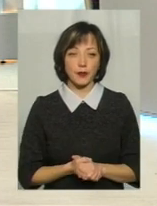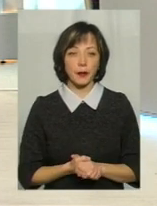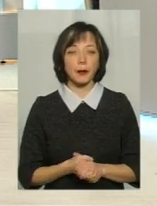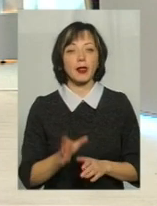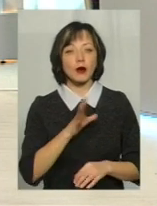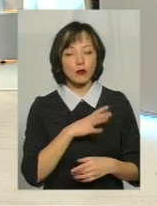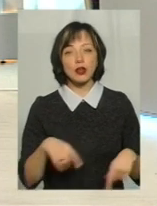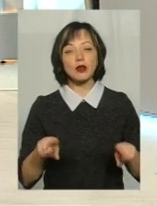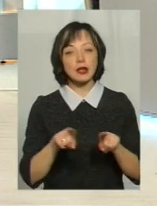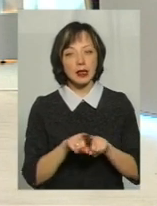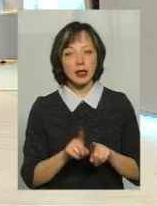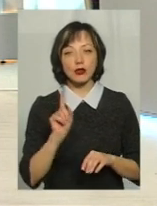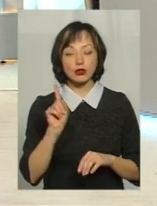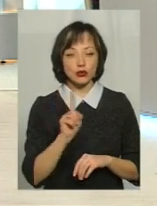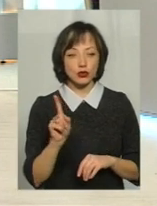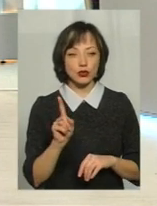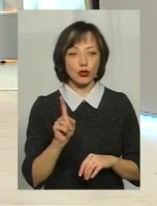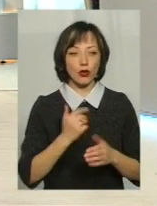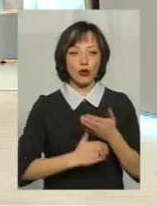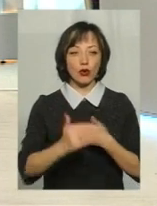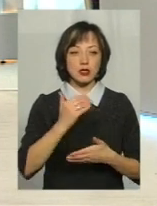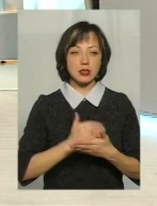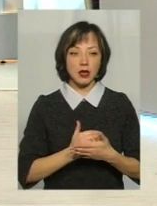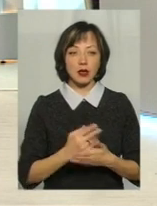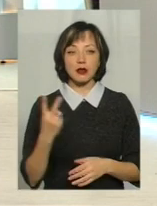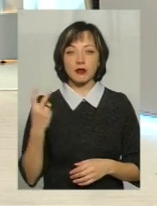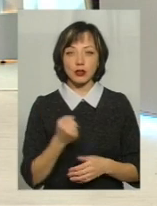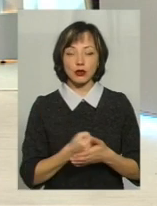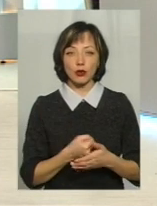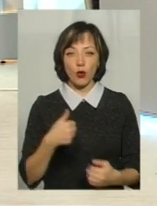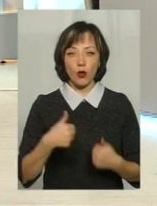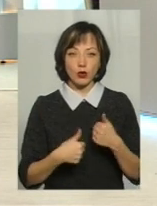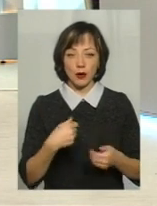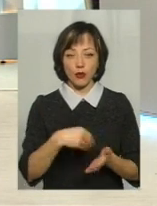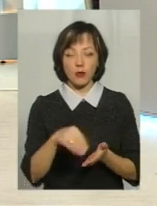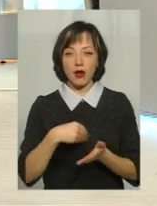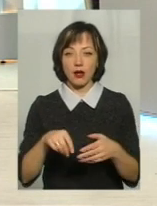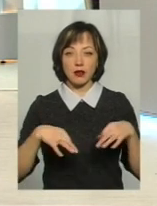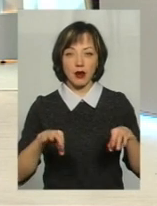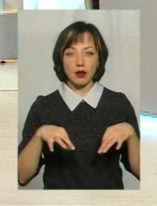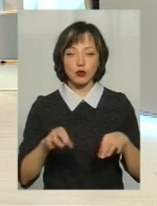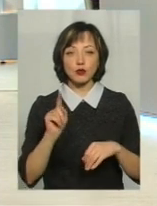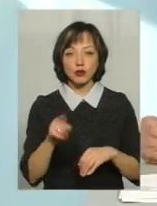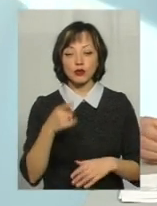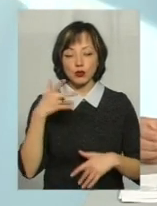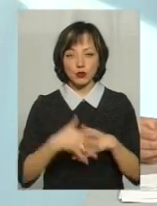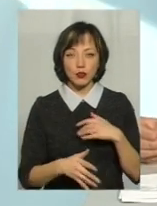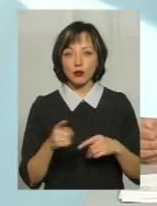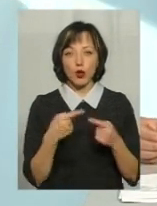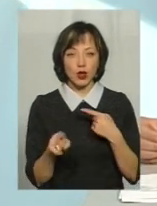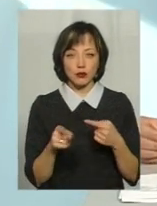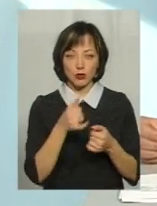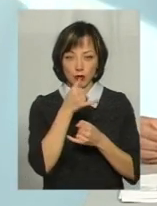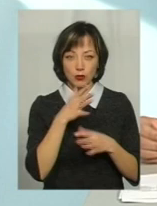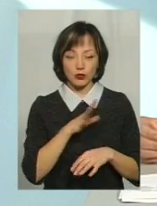Було таке, що навіть останні два тижні до конкурсу перевізники купляли транспортні засоби, тому що вони зрозуміли, що по-іншому